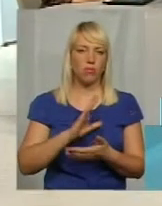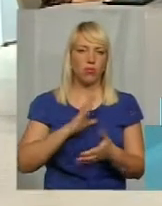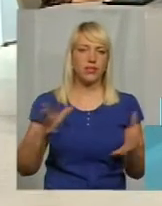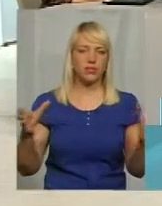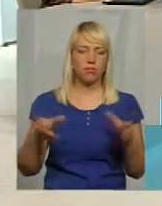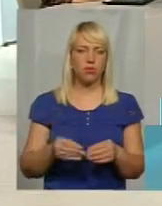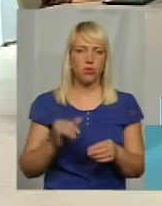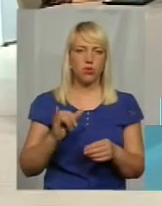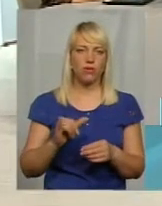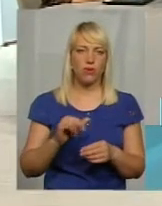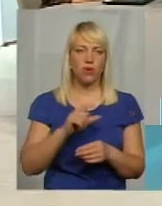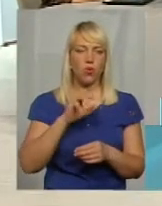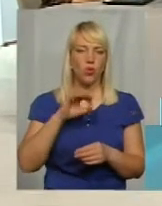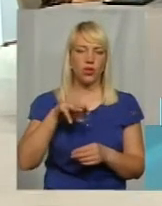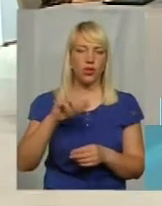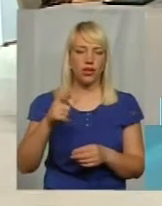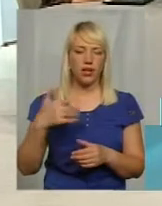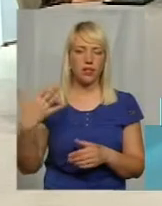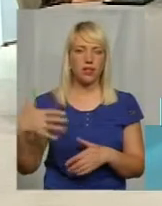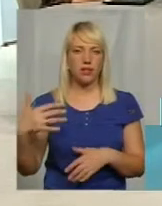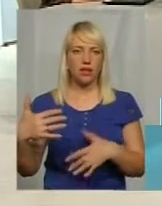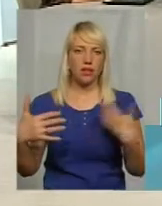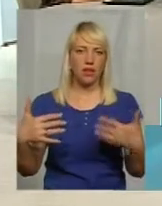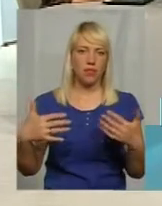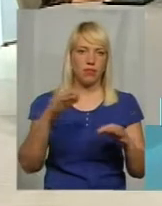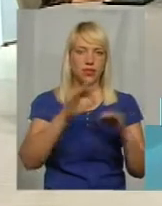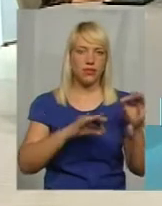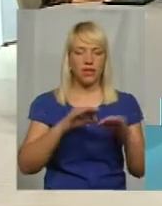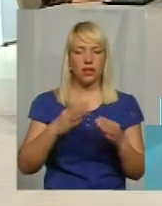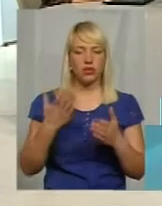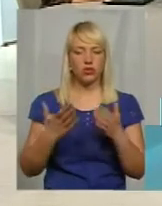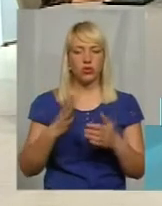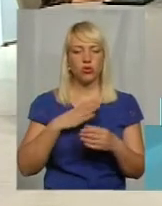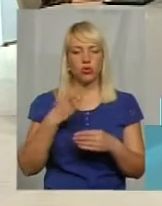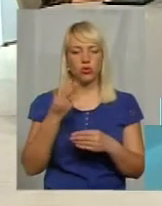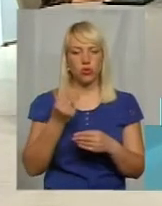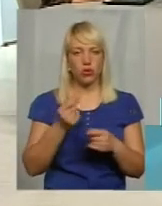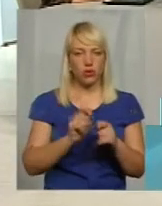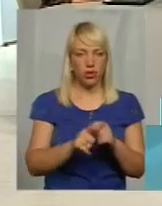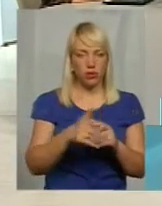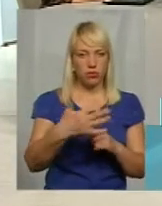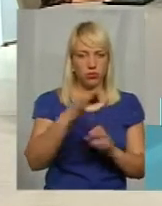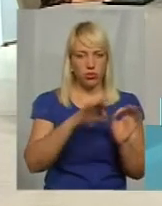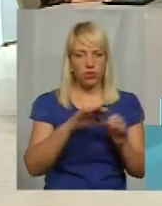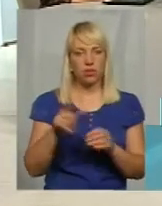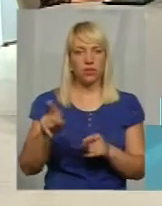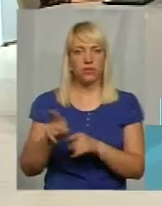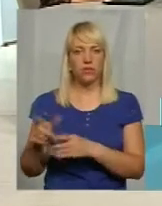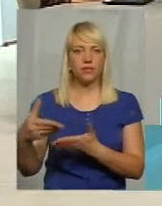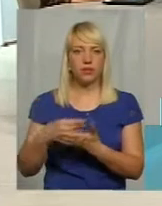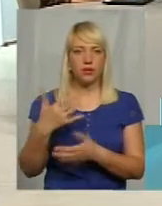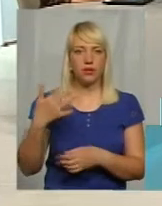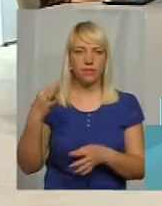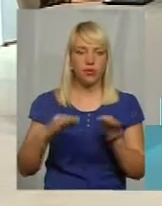співфінансування з ОТГ. Це 50 на 50. Якщо ОТГ давала, значить, кошти були виділені. І тому ми маємо